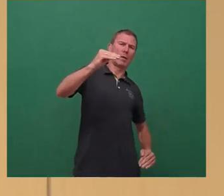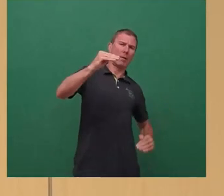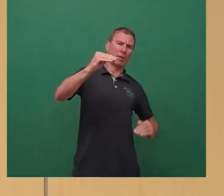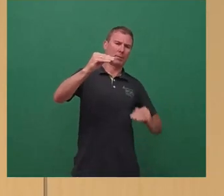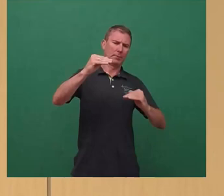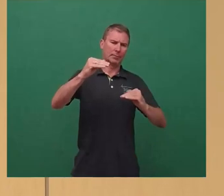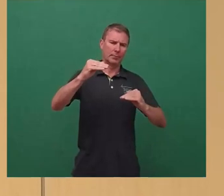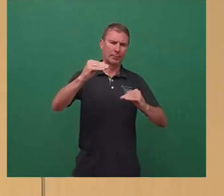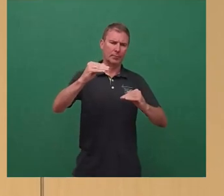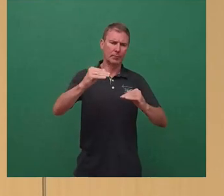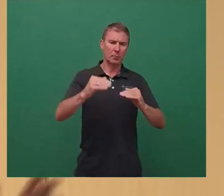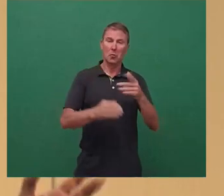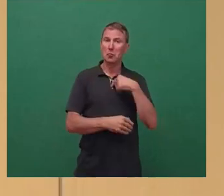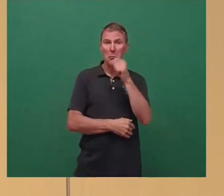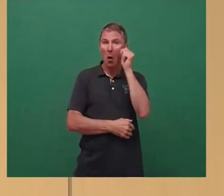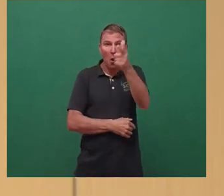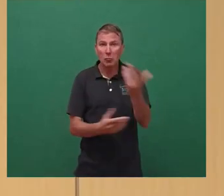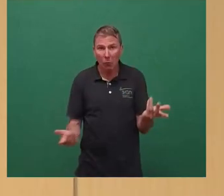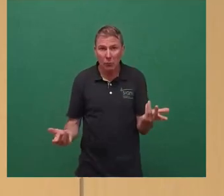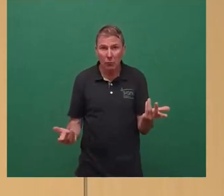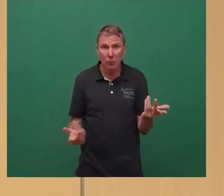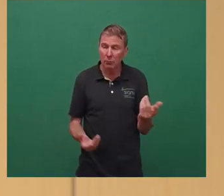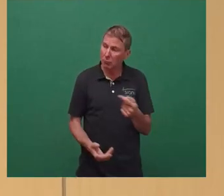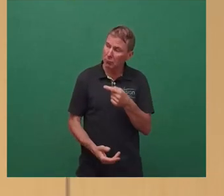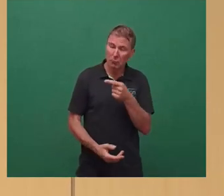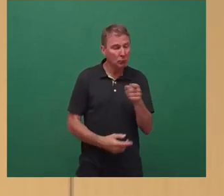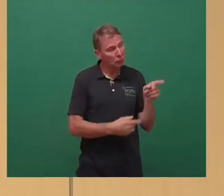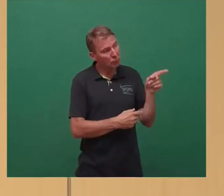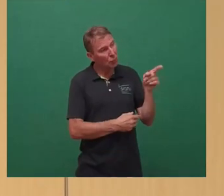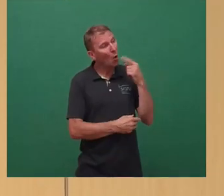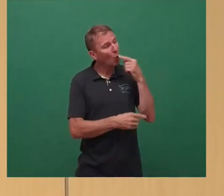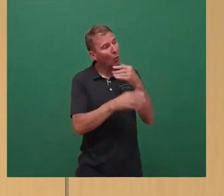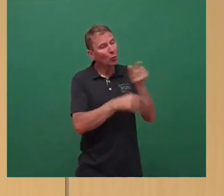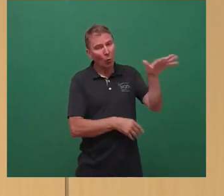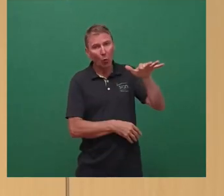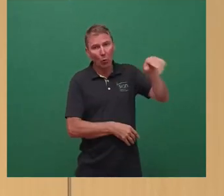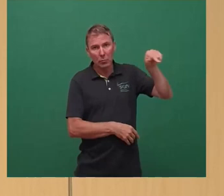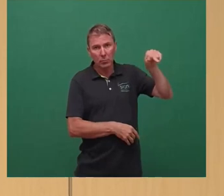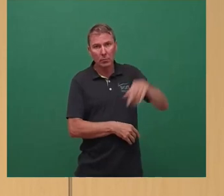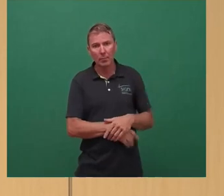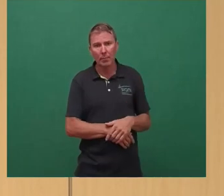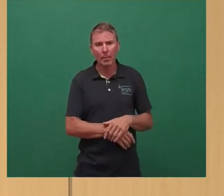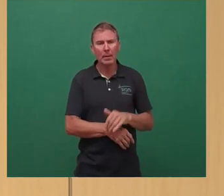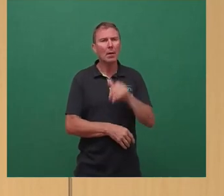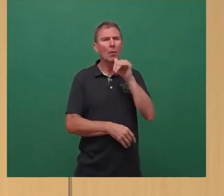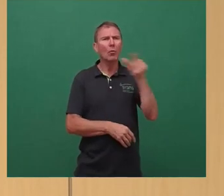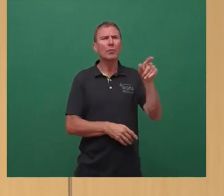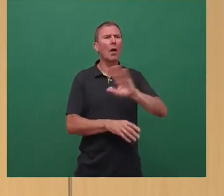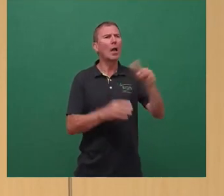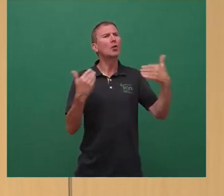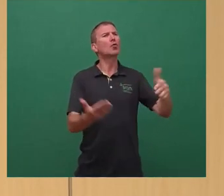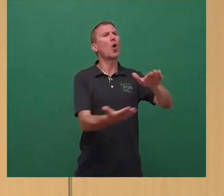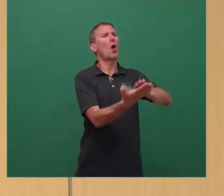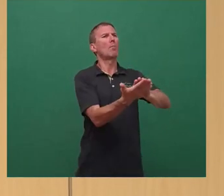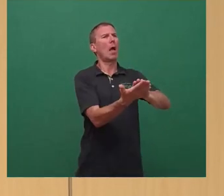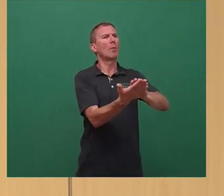Es ist schon sehr erstaunlich, dass die Seite Rot-Rot-Grün hier ruft, es soll alles so bleiben und wir sollen noch